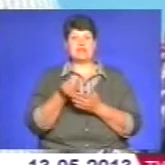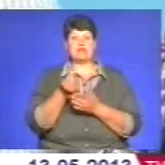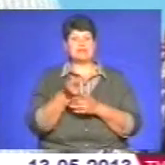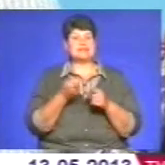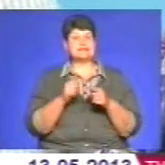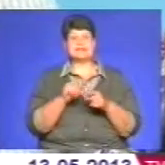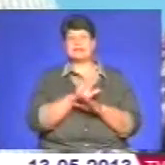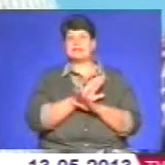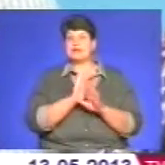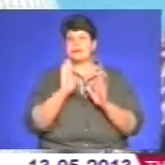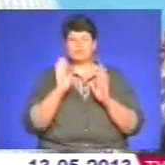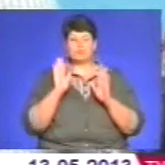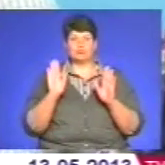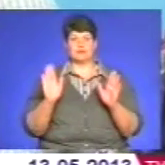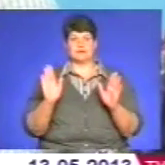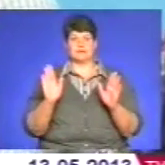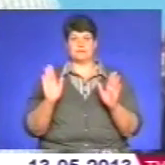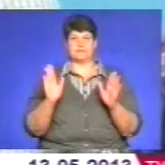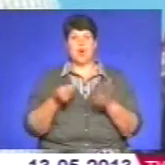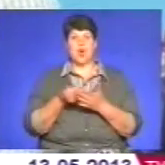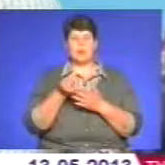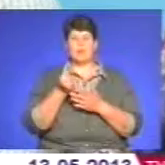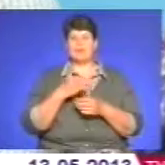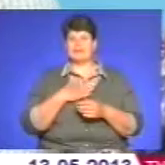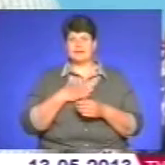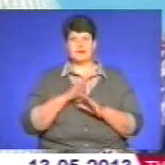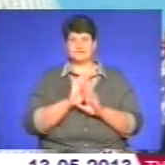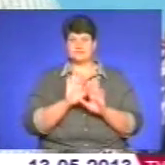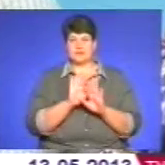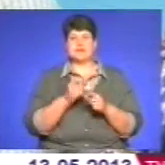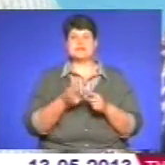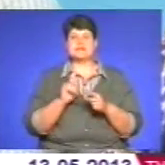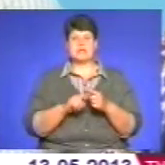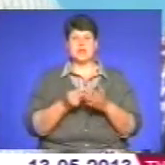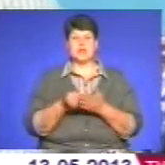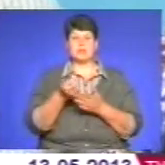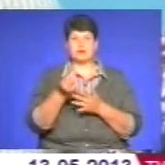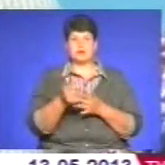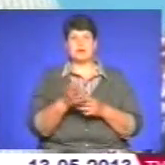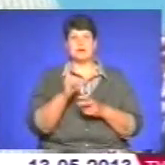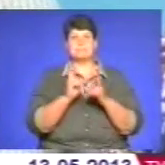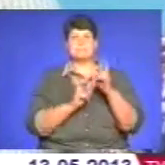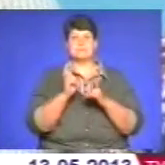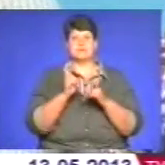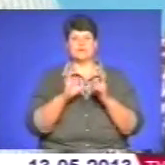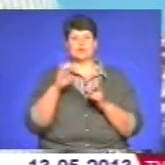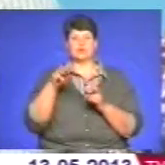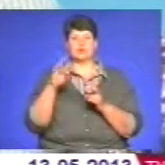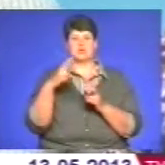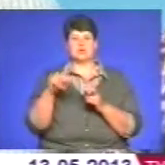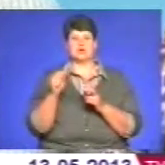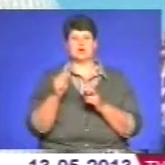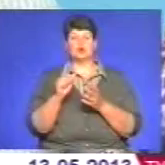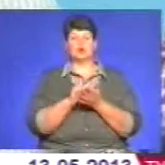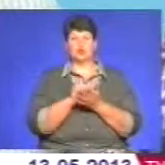не буде оплата нам, це оплата йде, зразу кажу, на підприємство «Студія Друку».